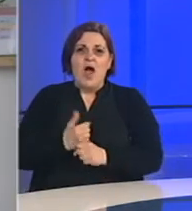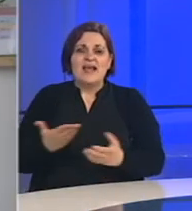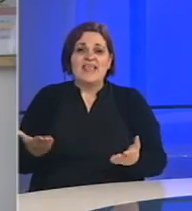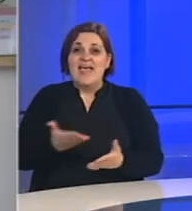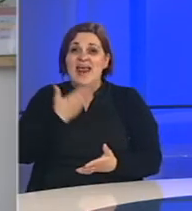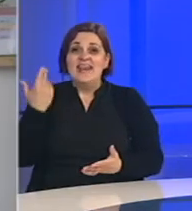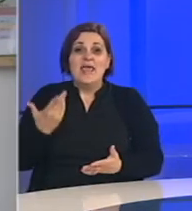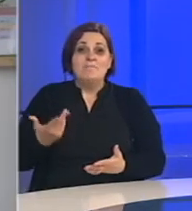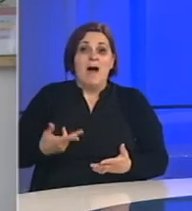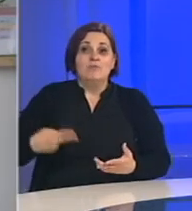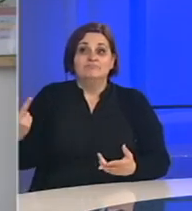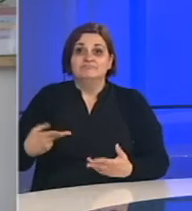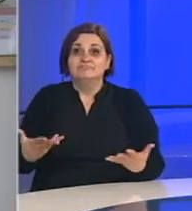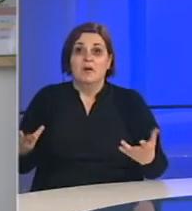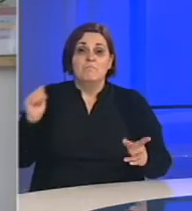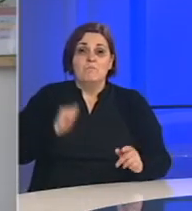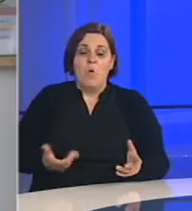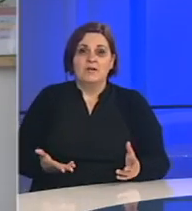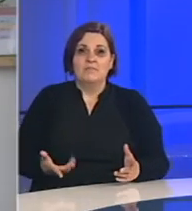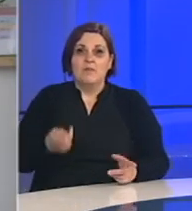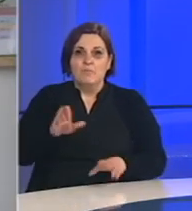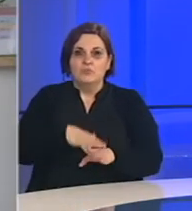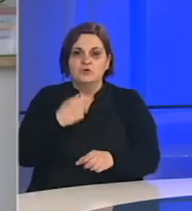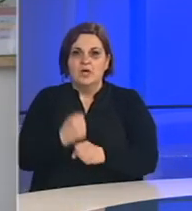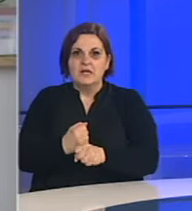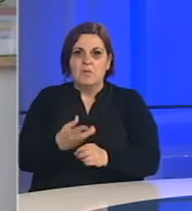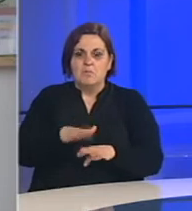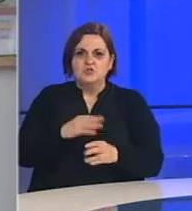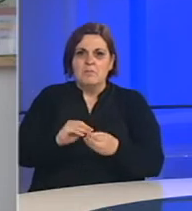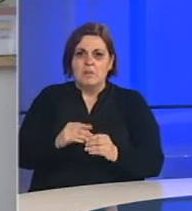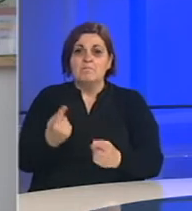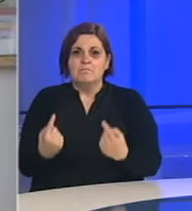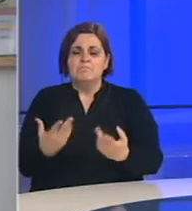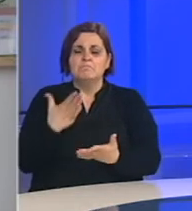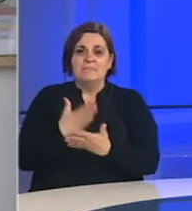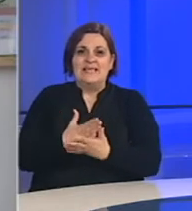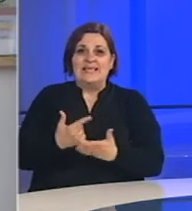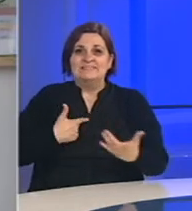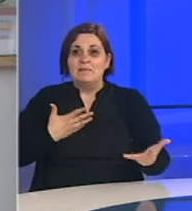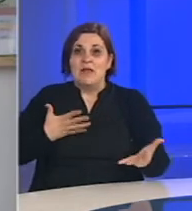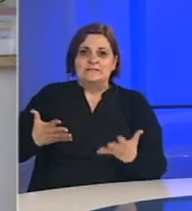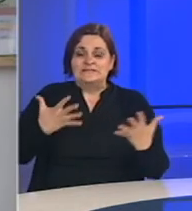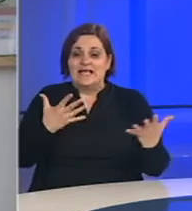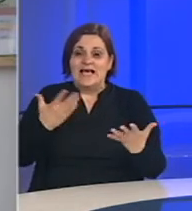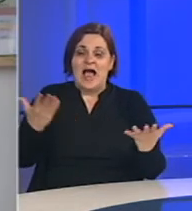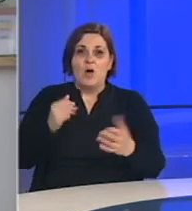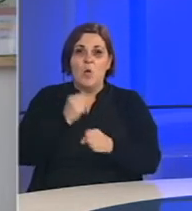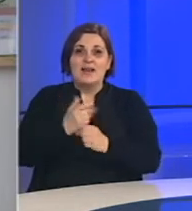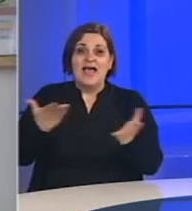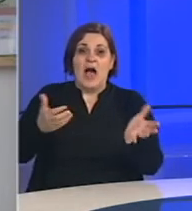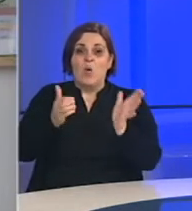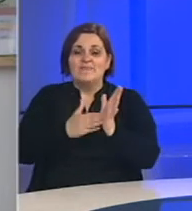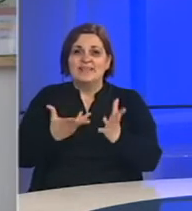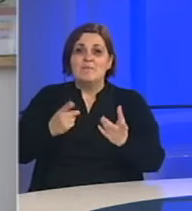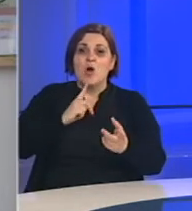zapravo nemamo izboru ili nemamo alternativu to je počelo da funkcioniše. Početni problemi su postojali dok smo se svi našli gdje šta treba